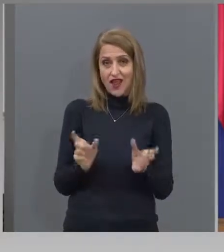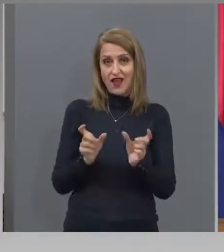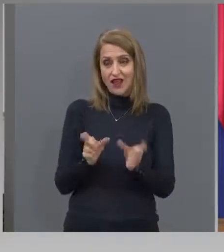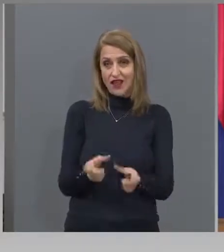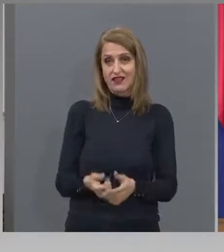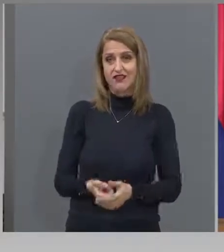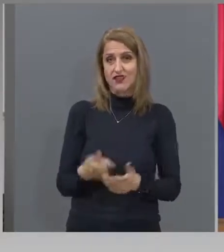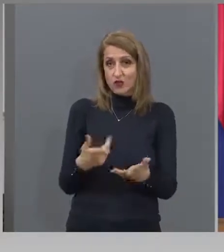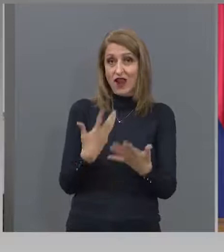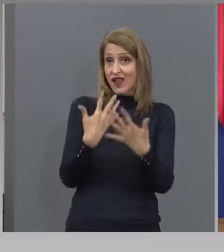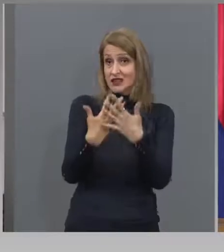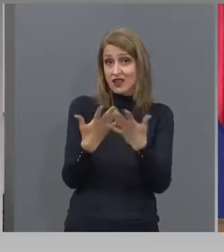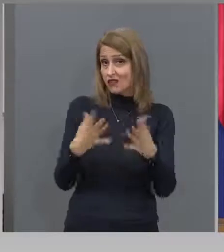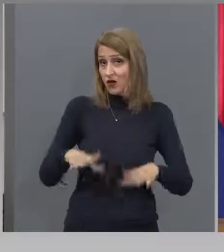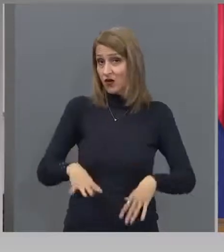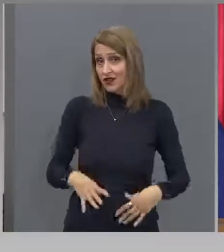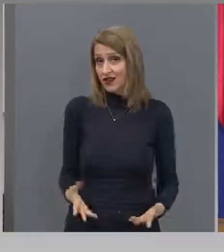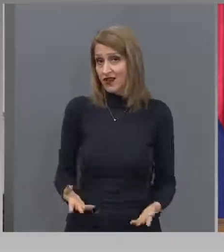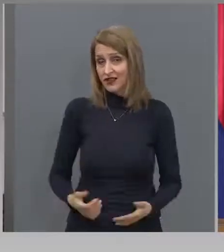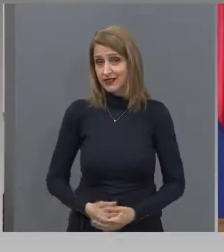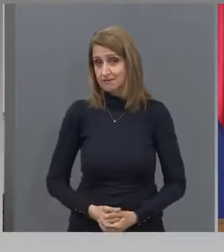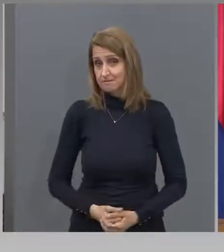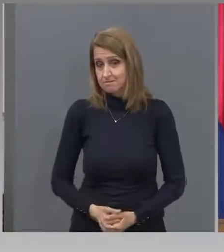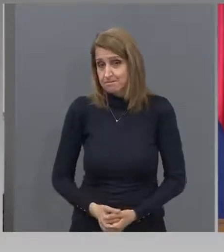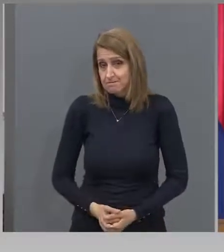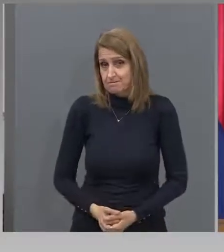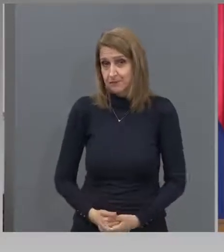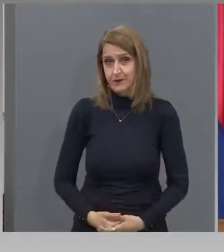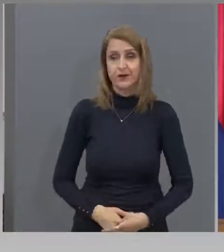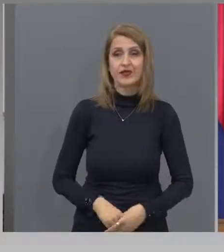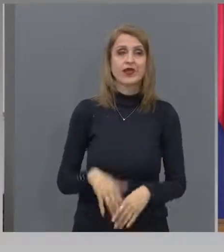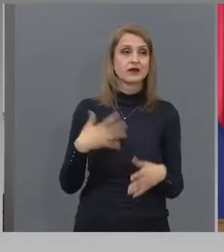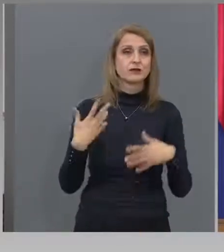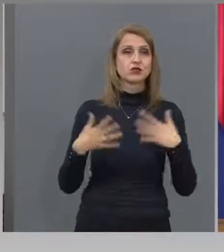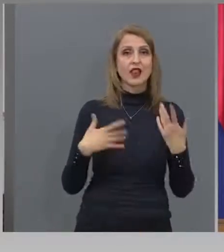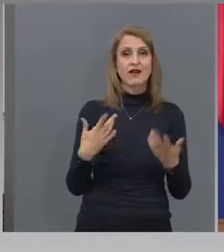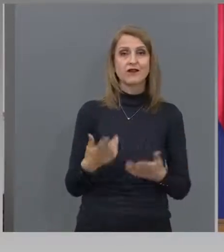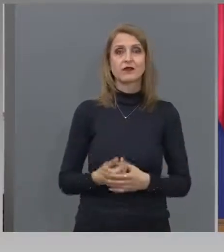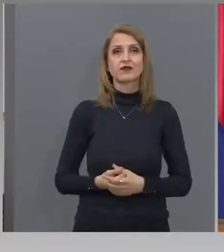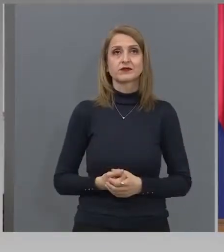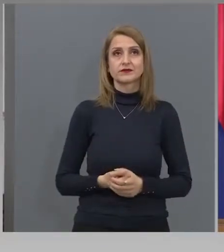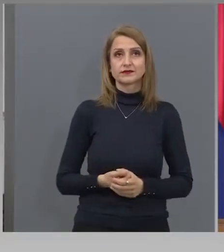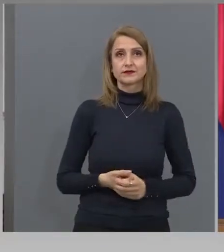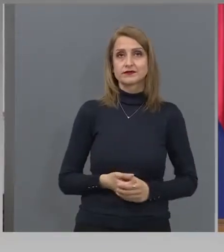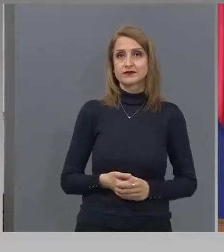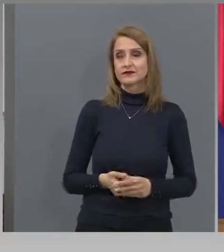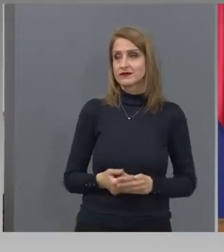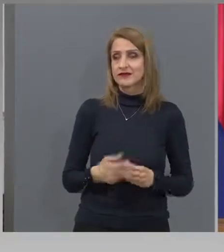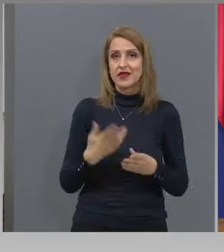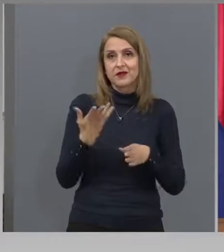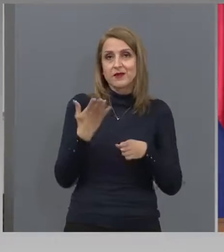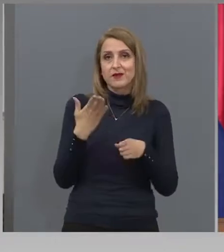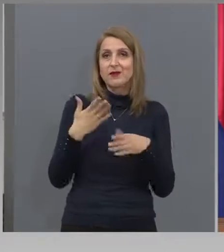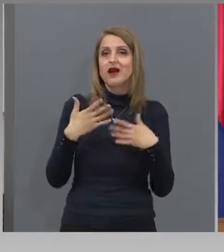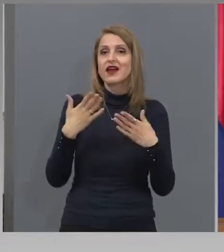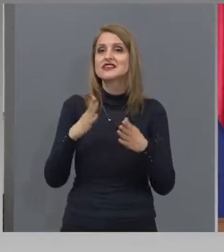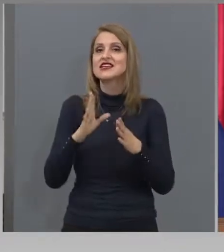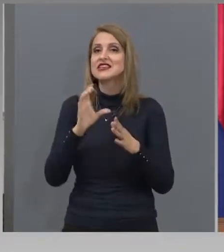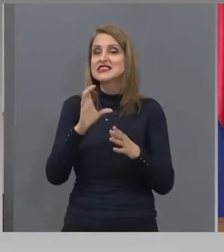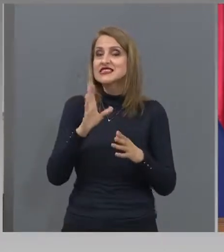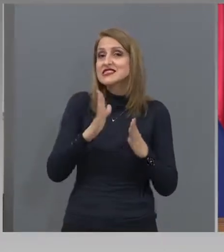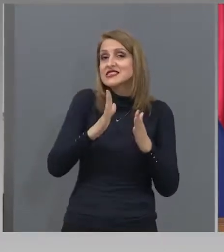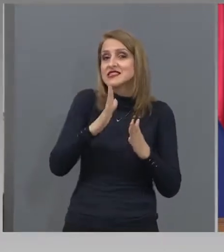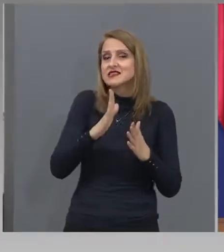затворят град, да здавам кое е. Желави. последен въпрос. За Република Северна Македония.